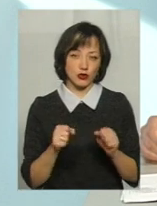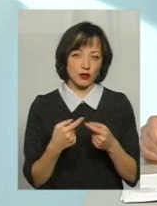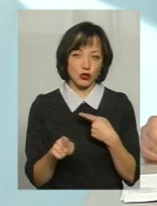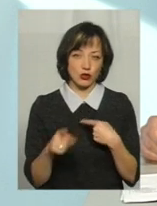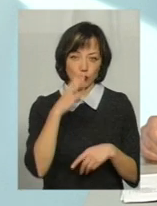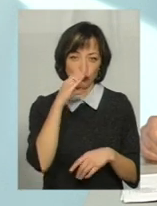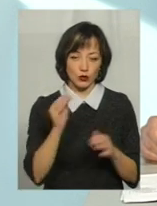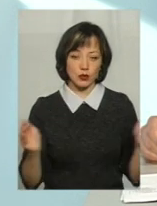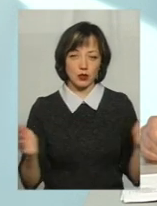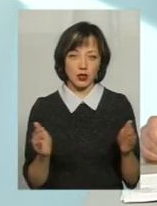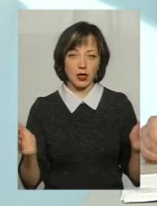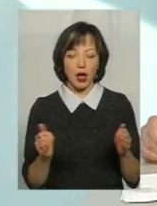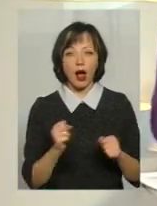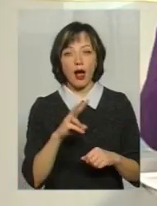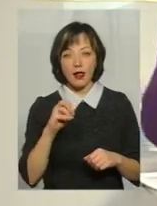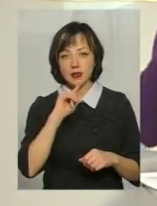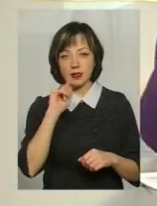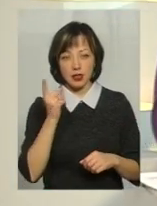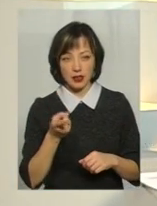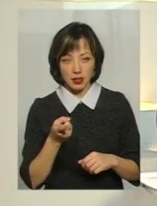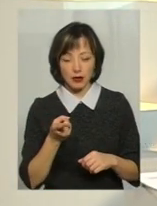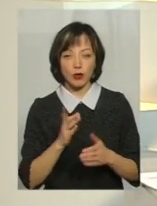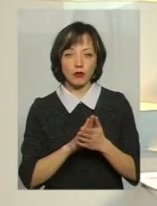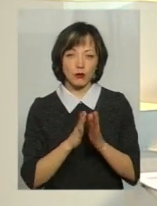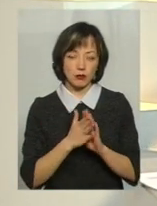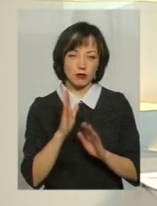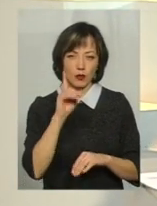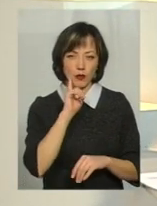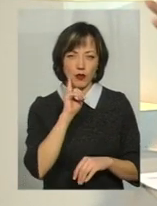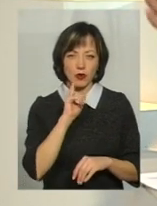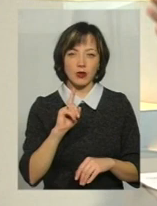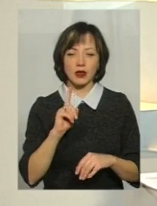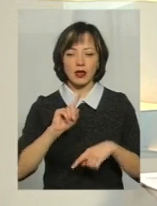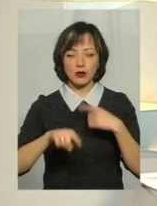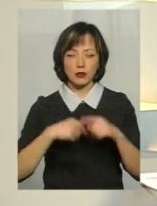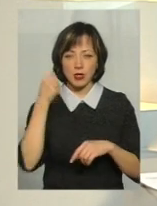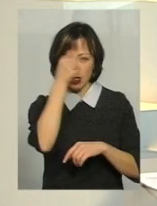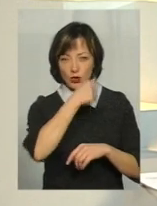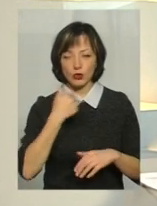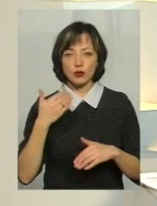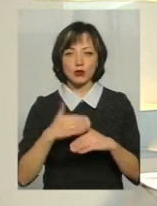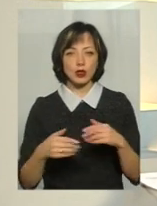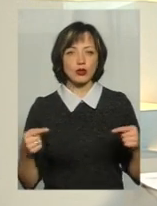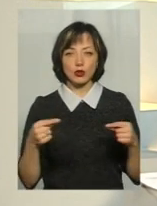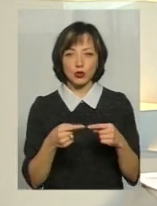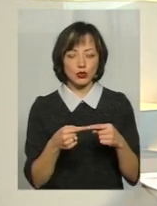якісь інші, бусіки. Але за рік, умовно кажучи, з 1 січня 2019 року там має їхати вже точно